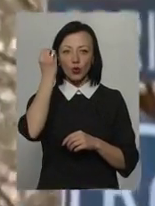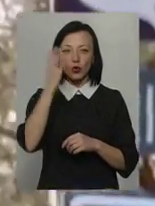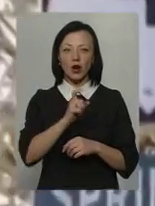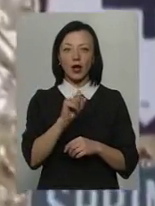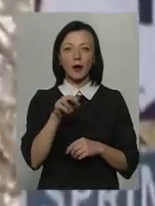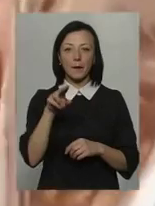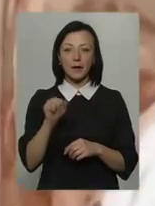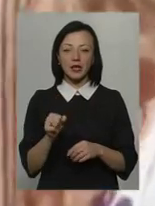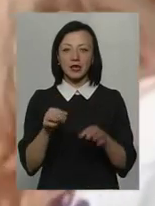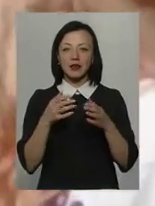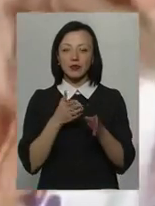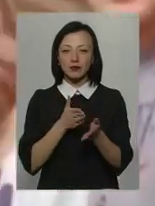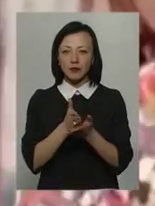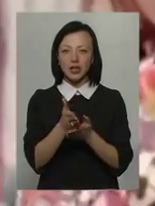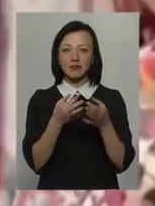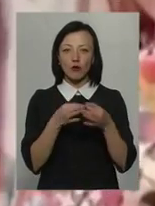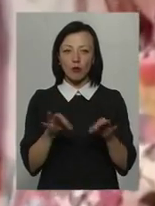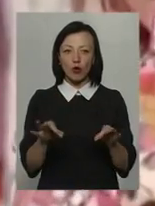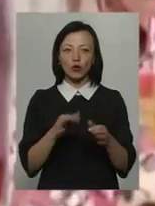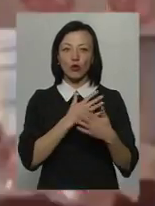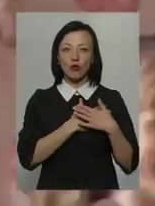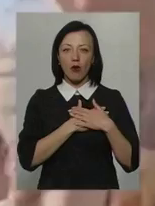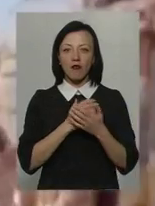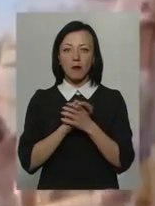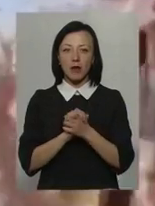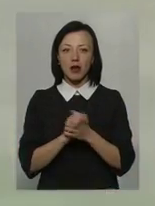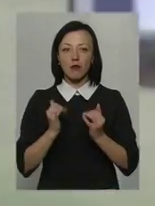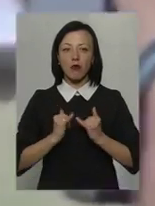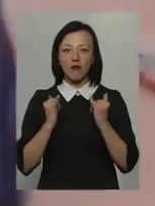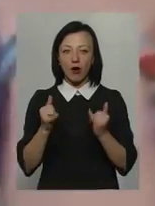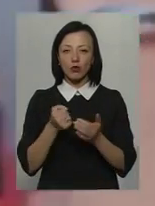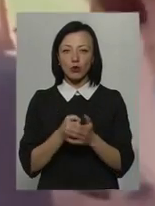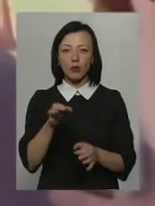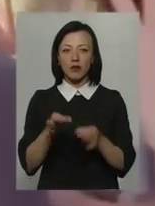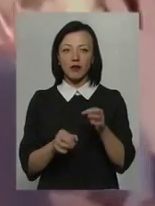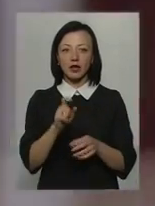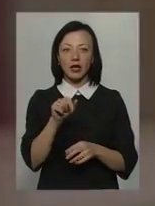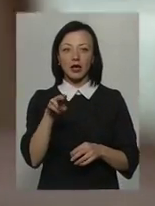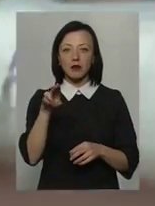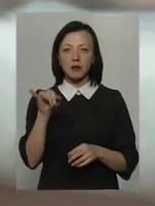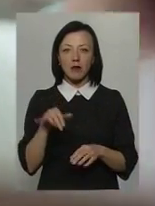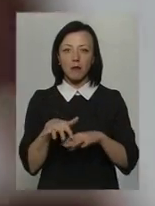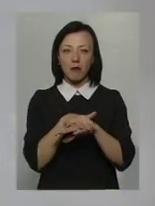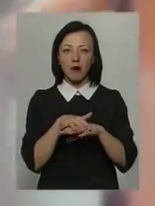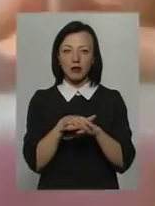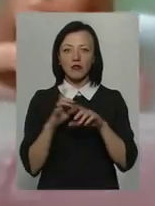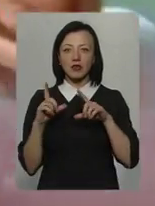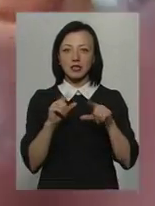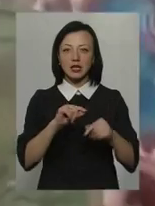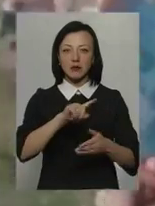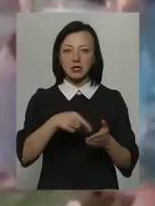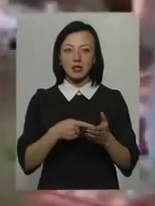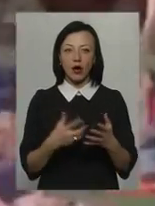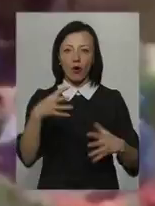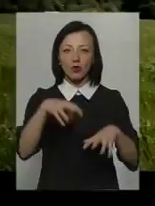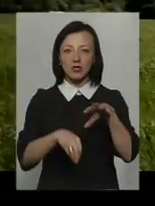сповідує свободу, любов, мир та повагу до природи. Хіппі масово виїздили за міста і оселялися комунами.